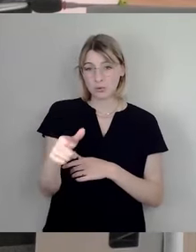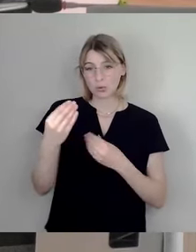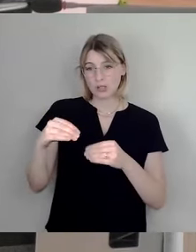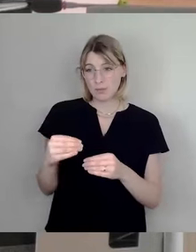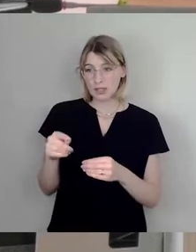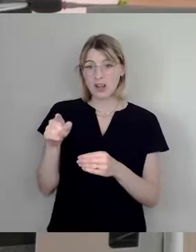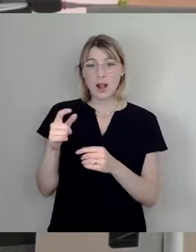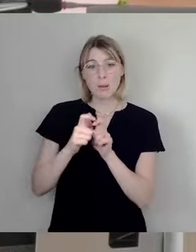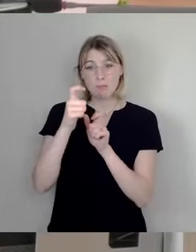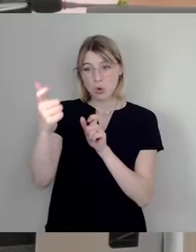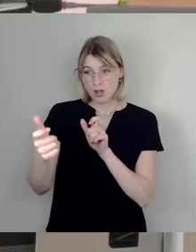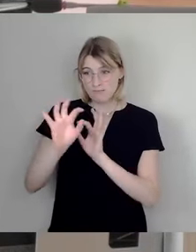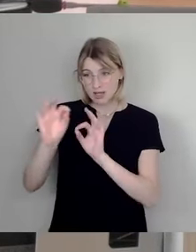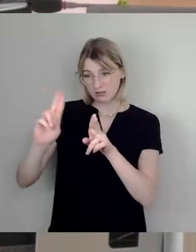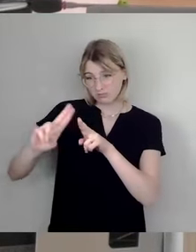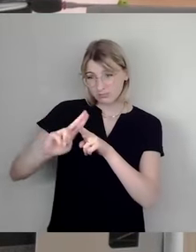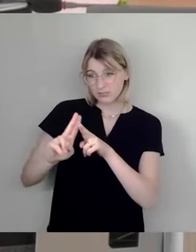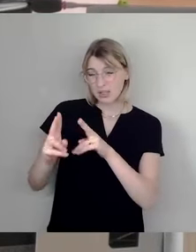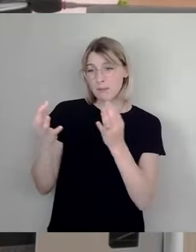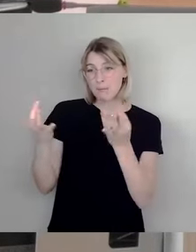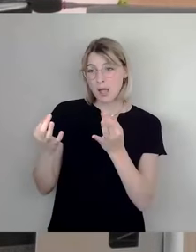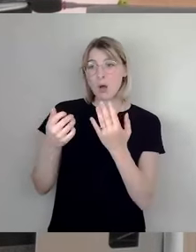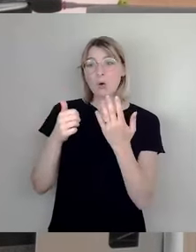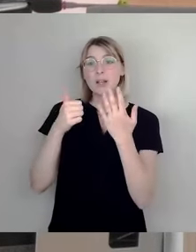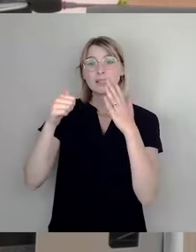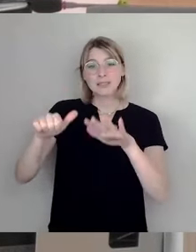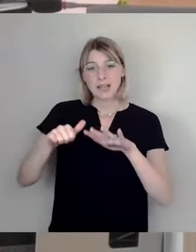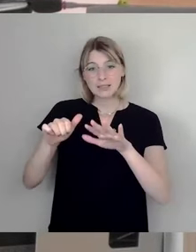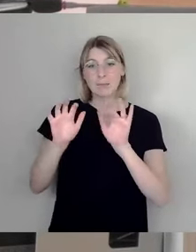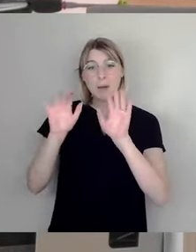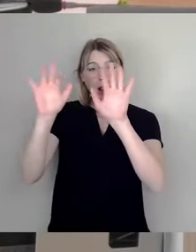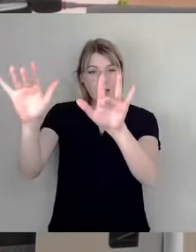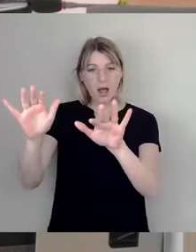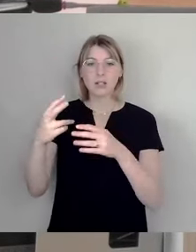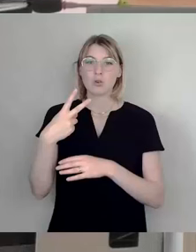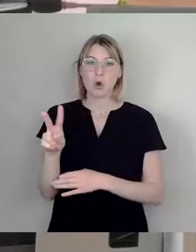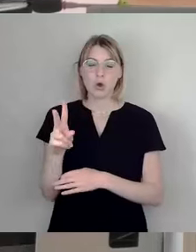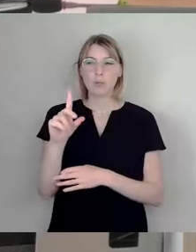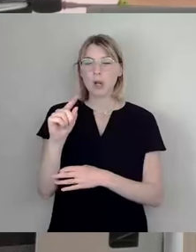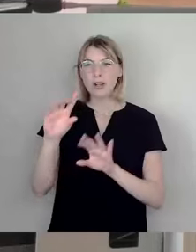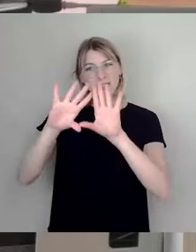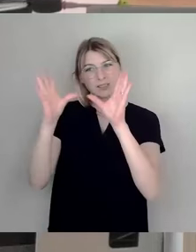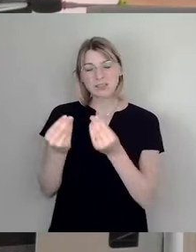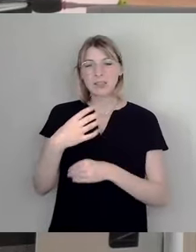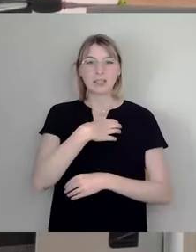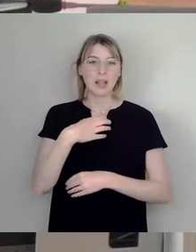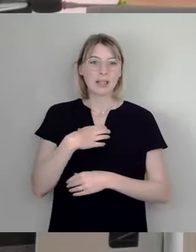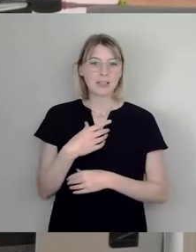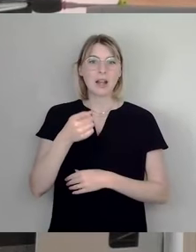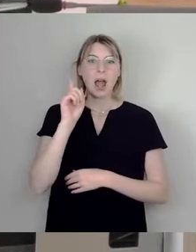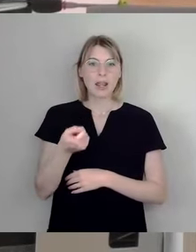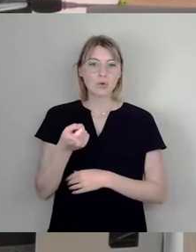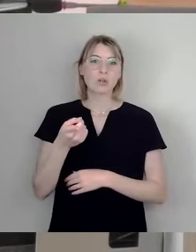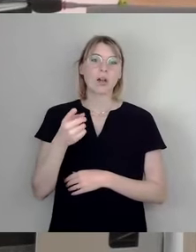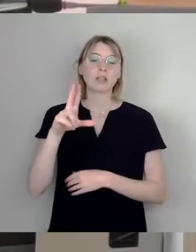bringen, auf 16 Milliarden Euro. das wären hochgerechnet auf Dresden 112 Millionen Euro.